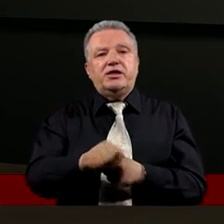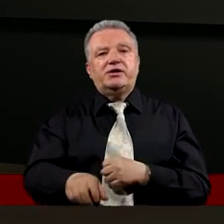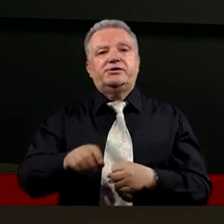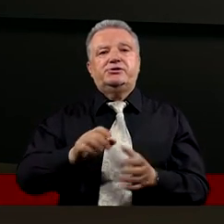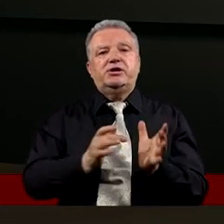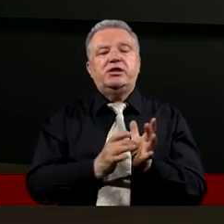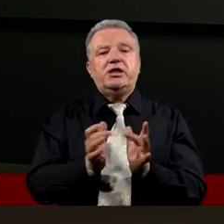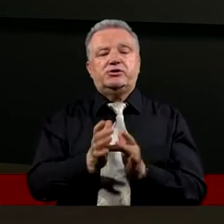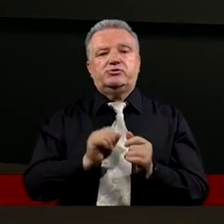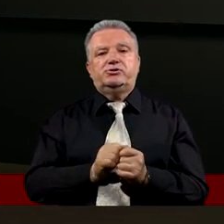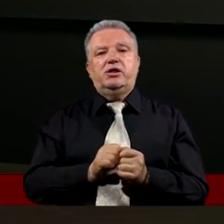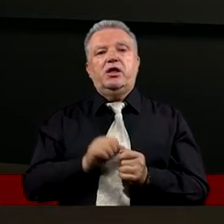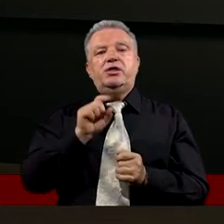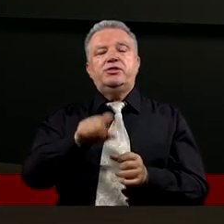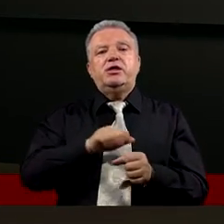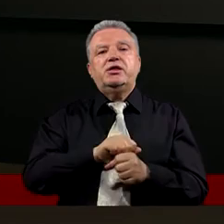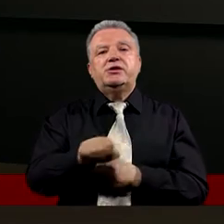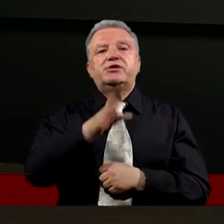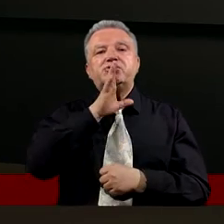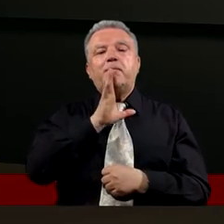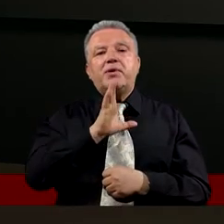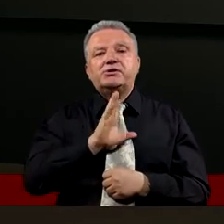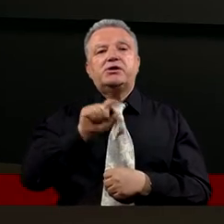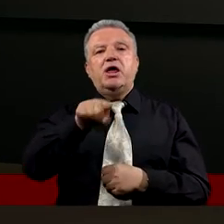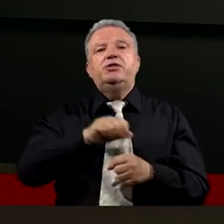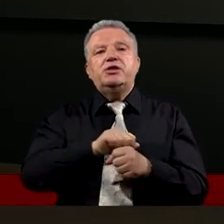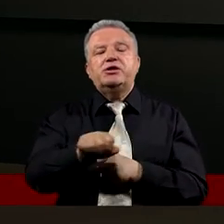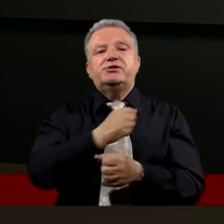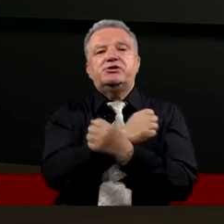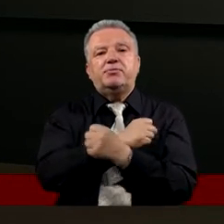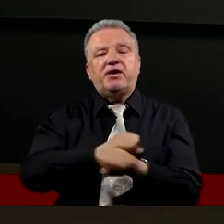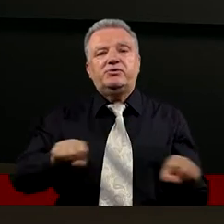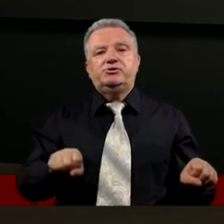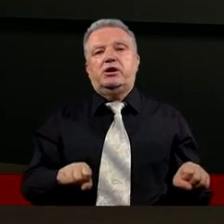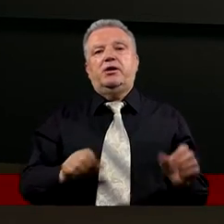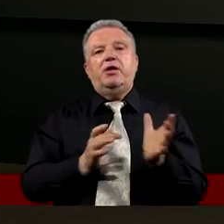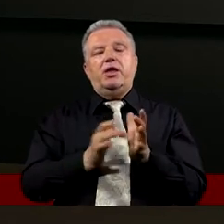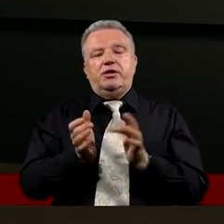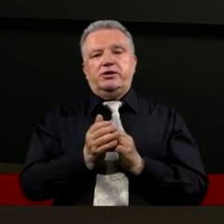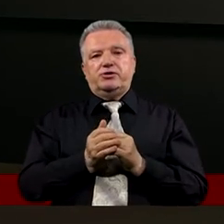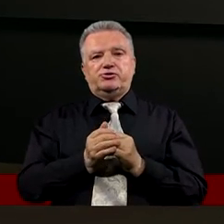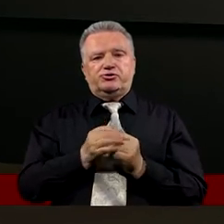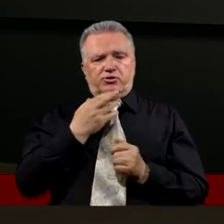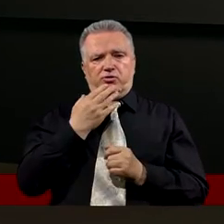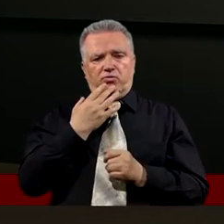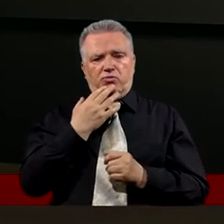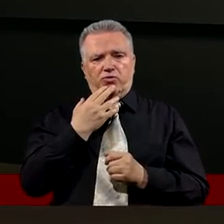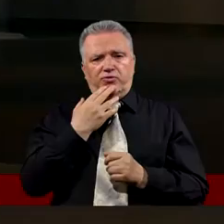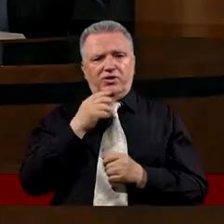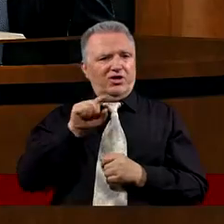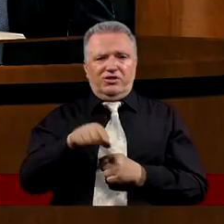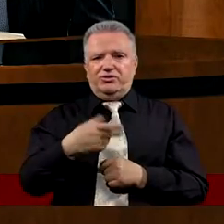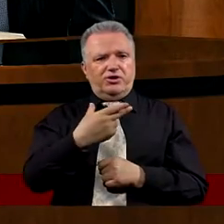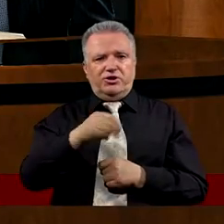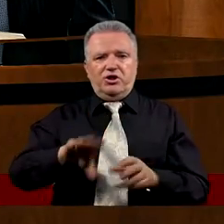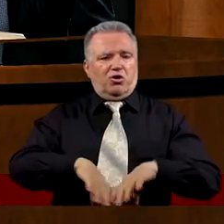jesteś Chrystus Ty jesteś Mesjasz Ty jesteś Zbawicielem Pan Jezus uzmysławia mu, że Nie